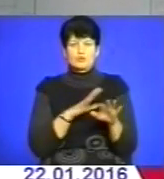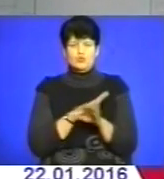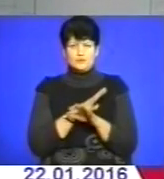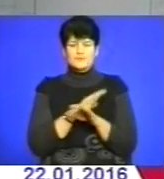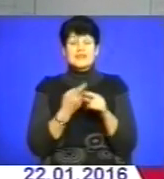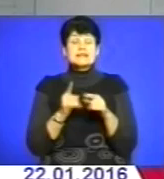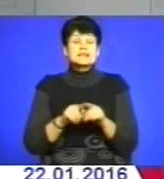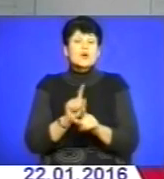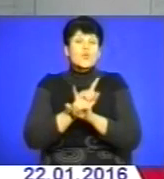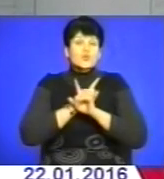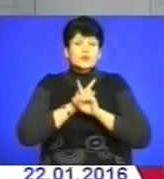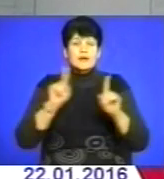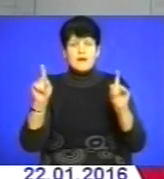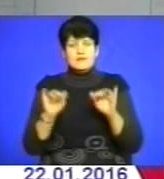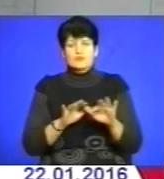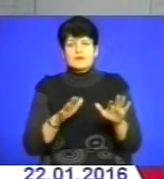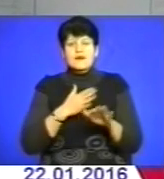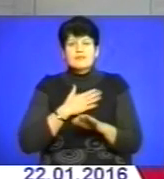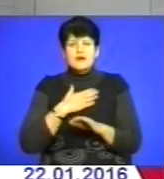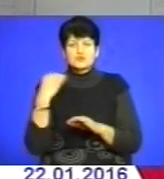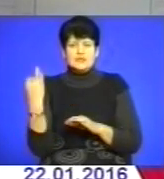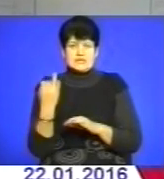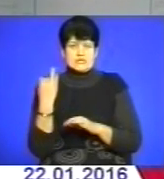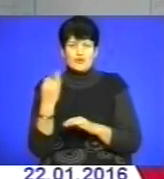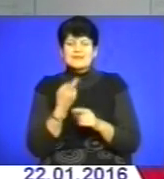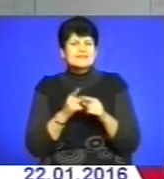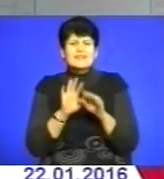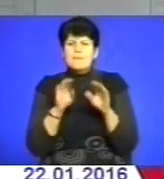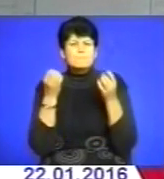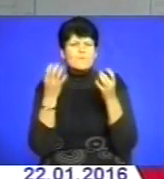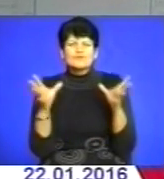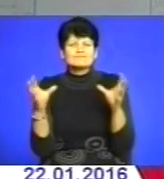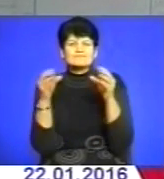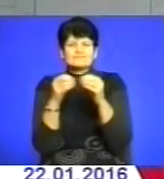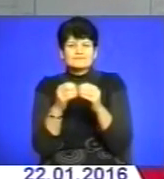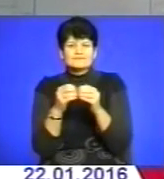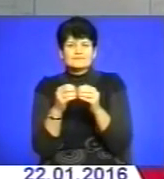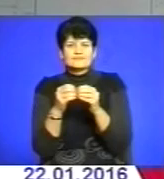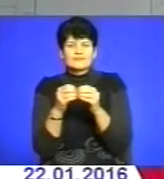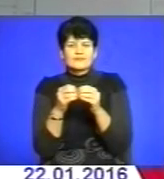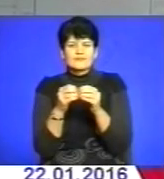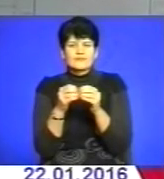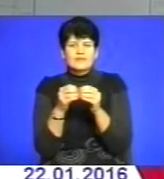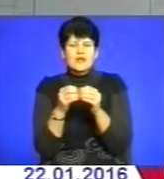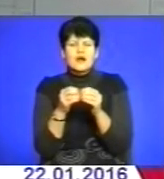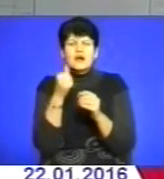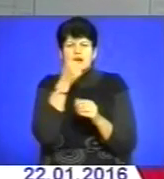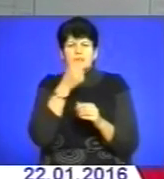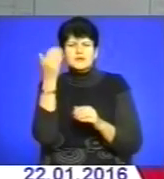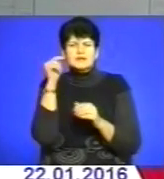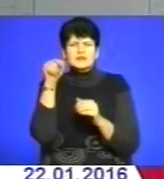унікальна сподія нашої історії, це не просто акт злуки, але рік перед тим, 1918